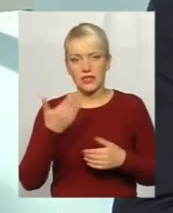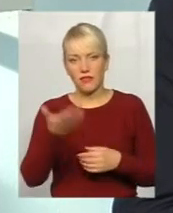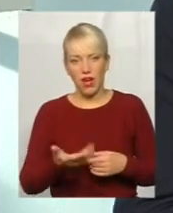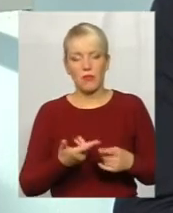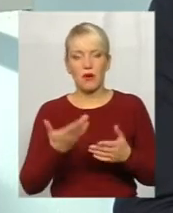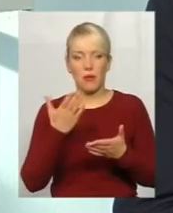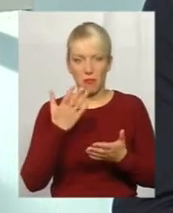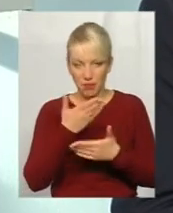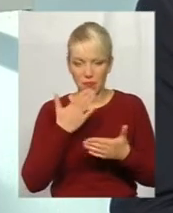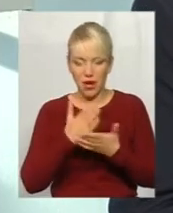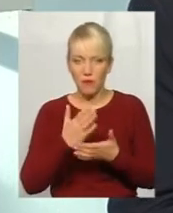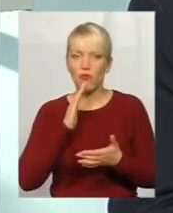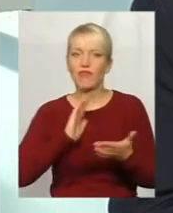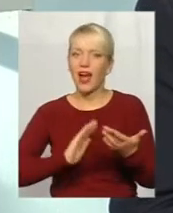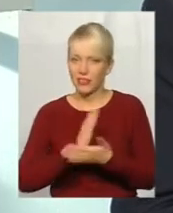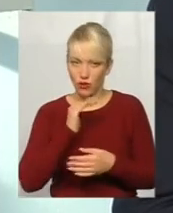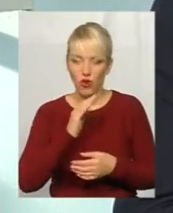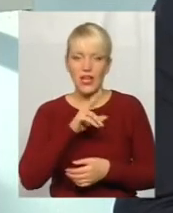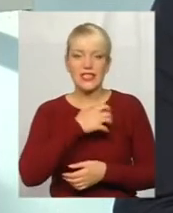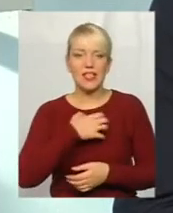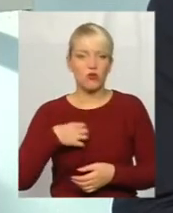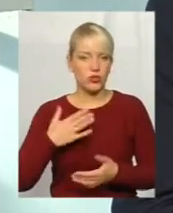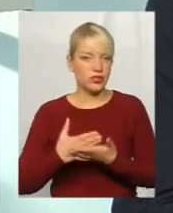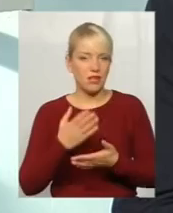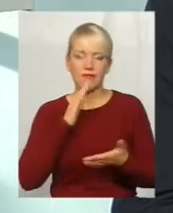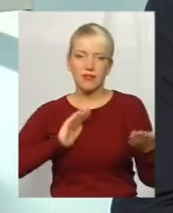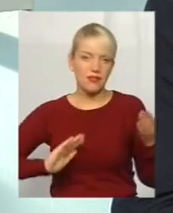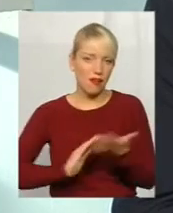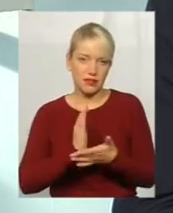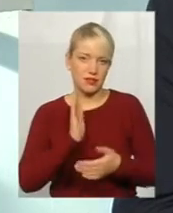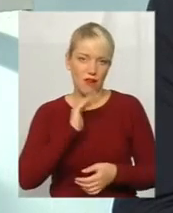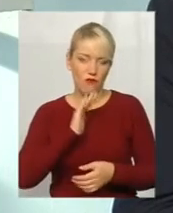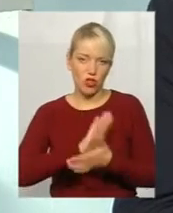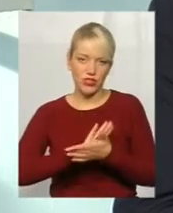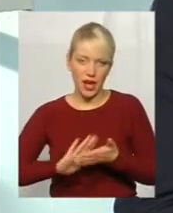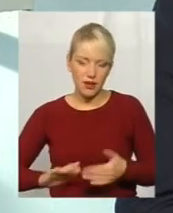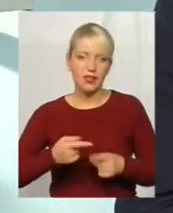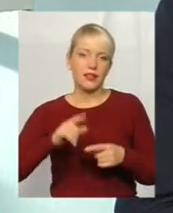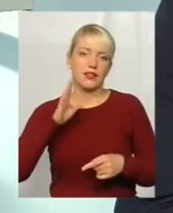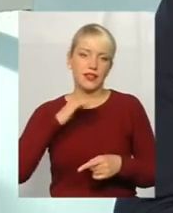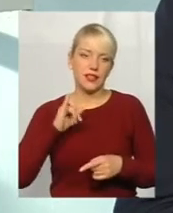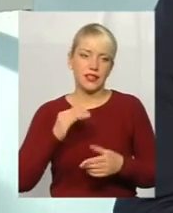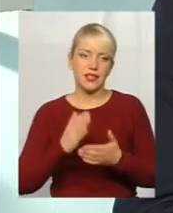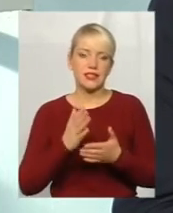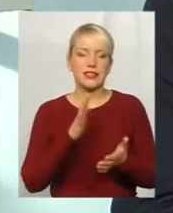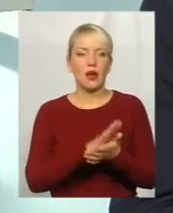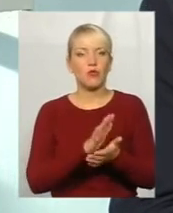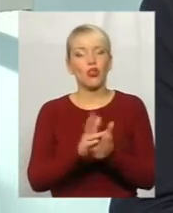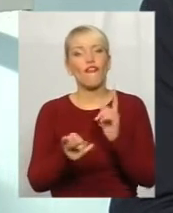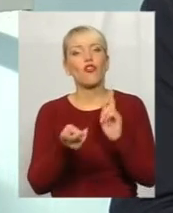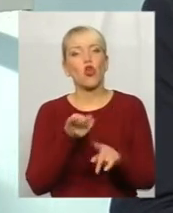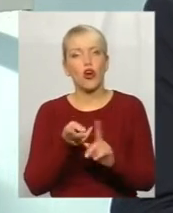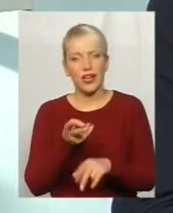воду, на щастя, в Славуті одна із самих якісних вод, ми сьогодні споживаємо. Є забруднення в Торине, але